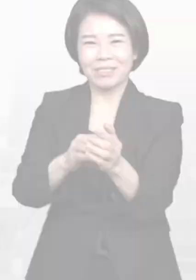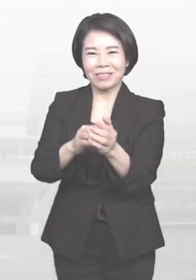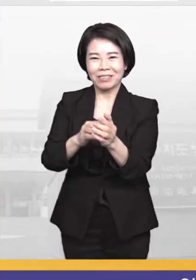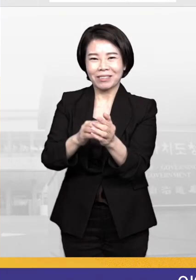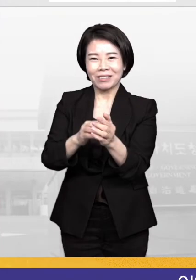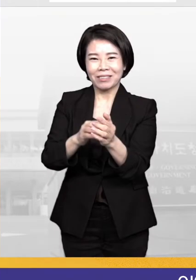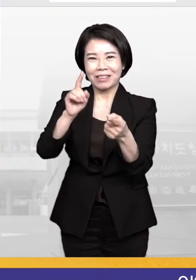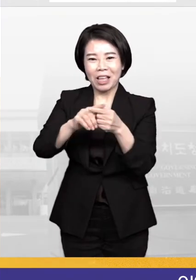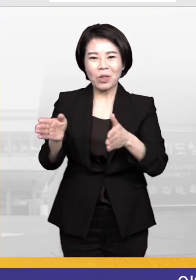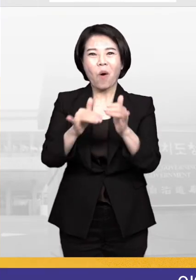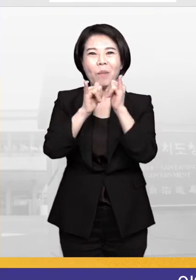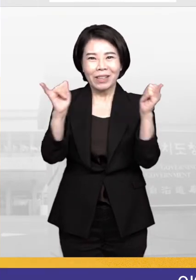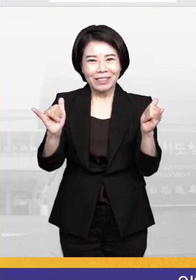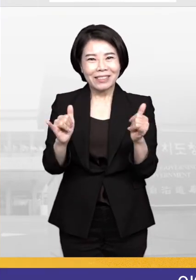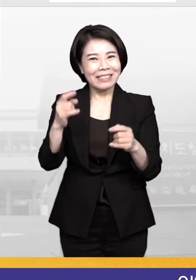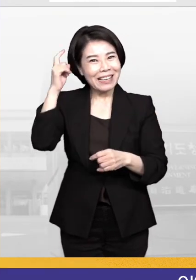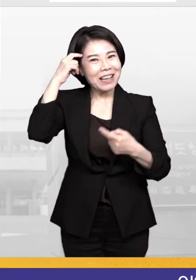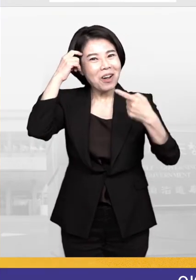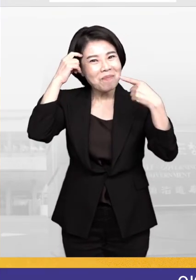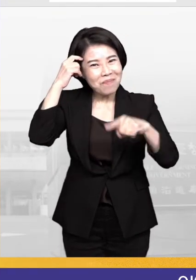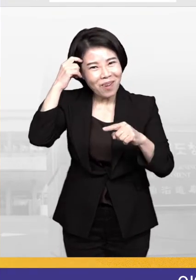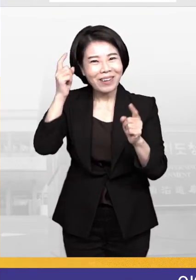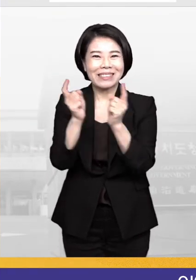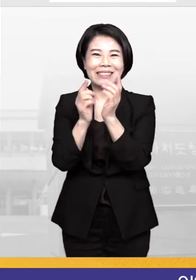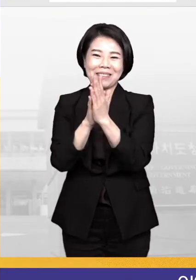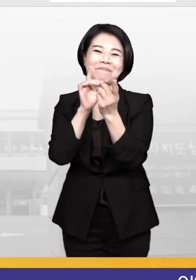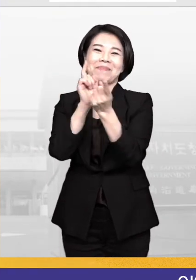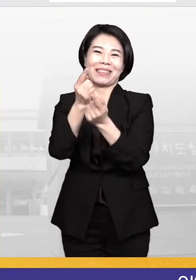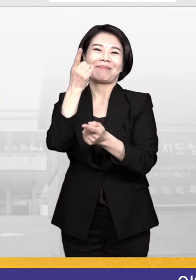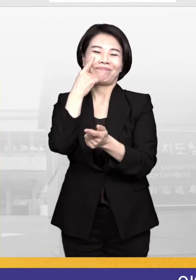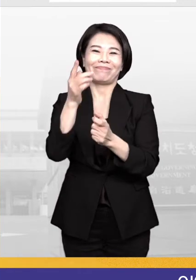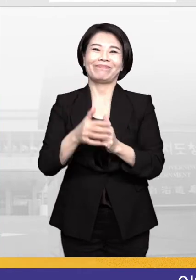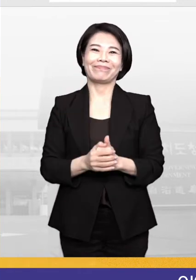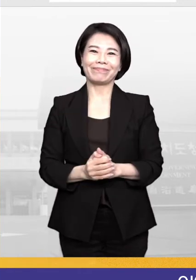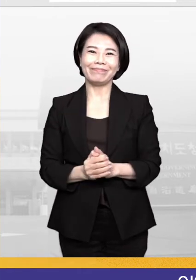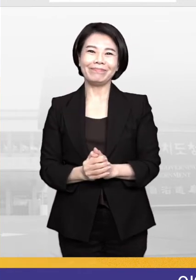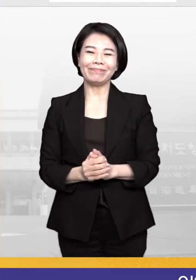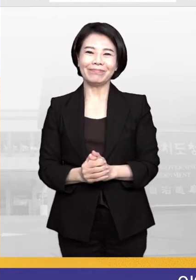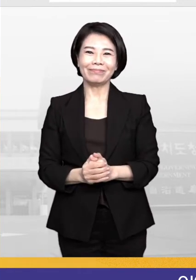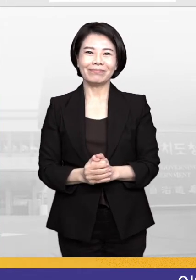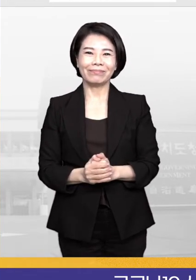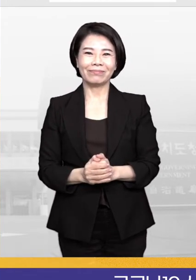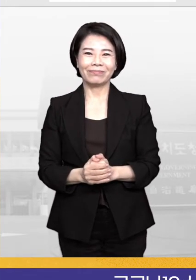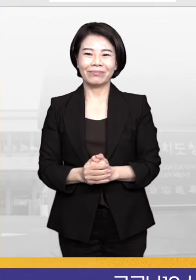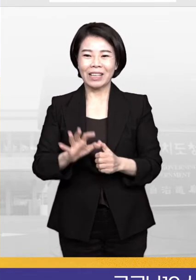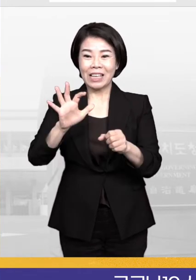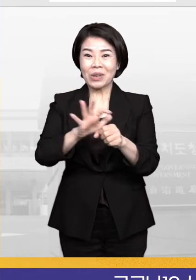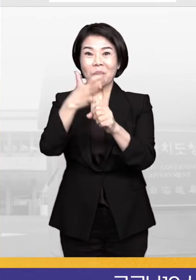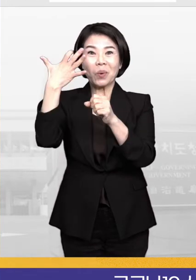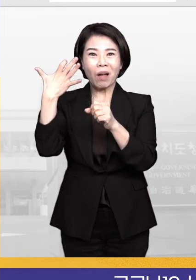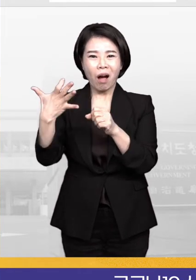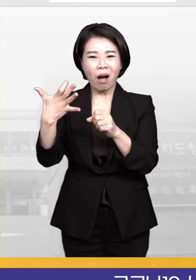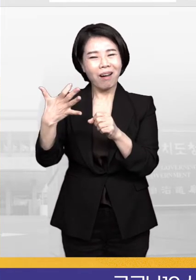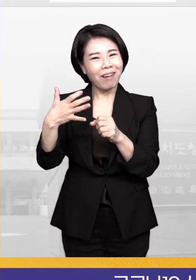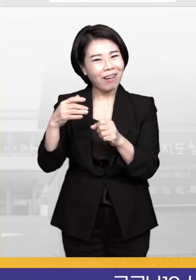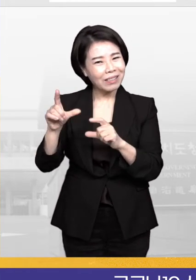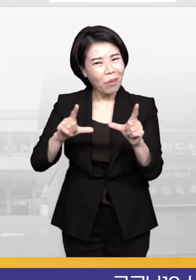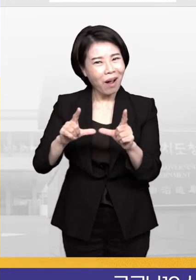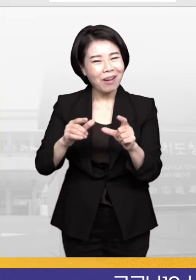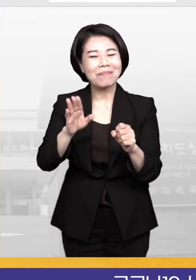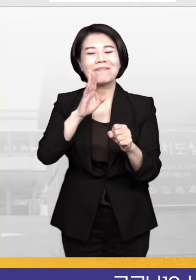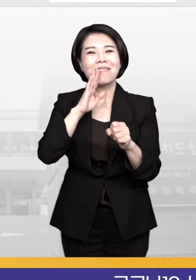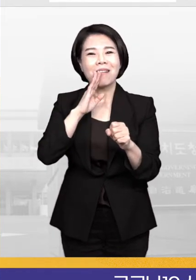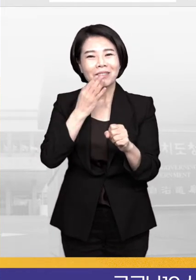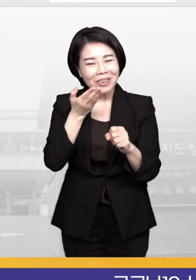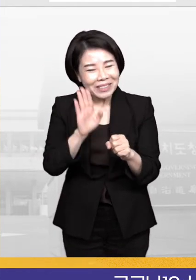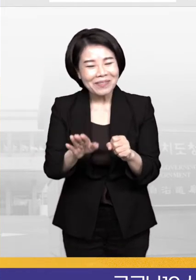이에 대해 도민들은 어떻게 생각하는지 직접 만나봤습니다. 코로나 상황에도 이렇게